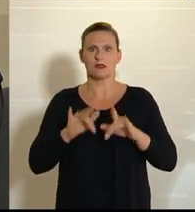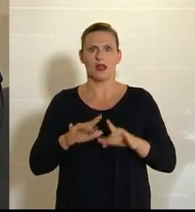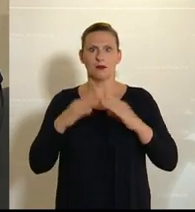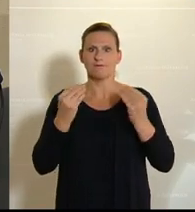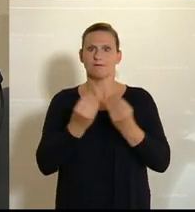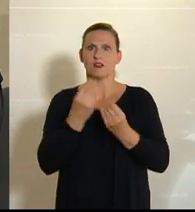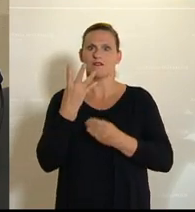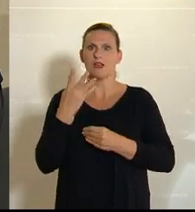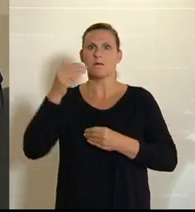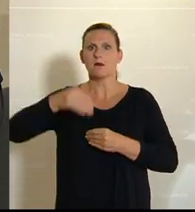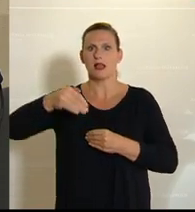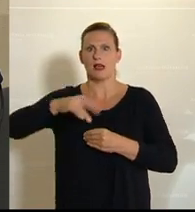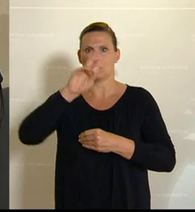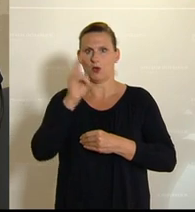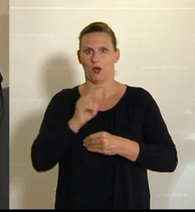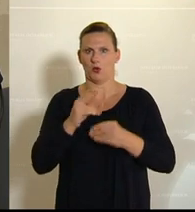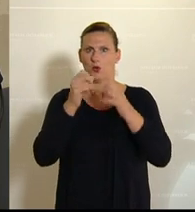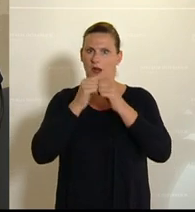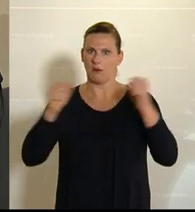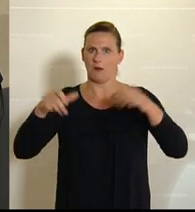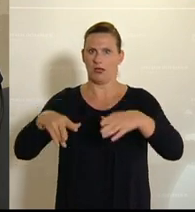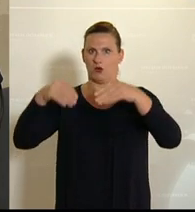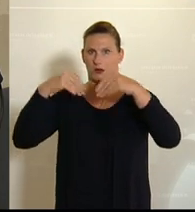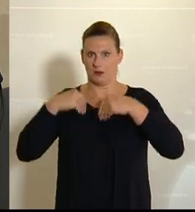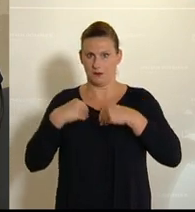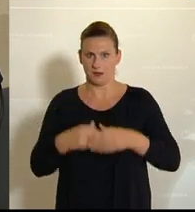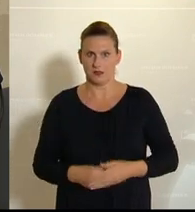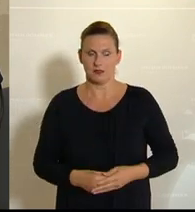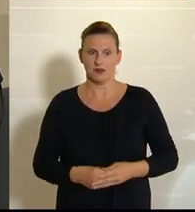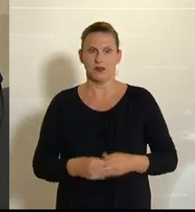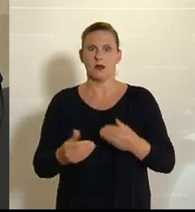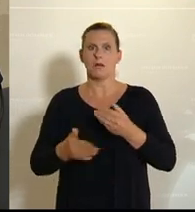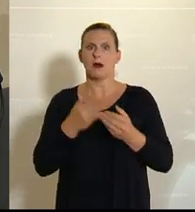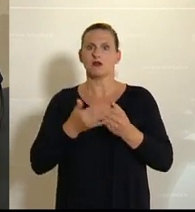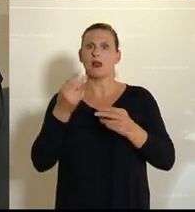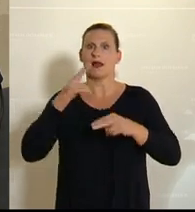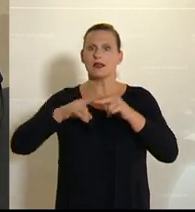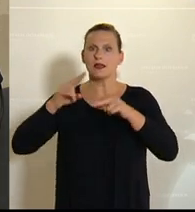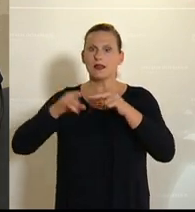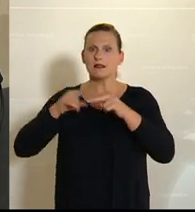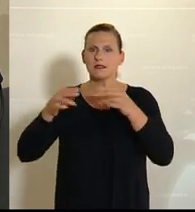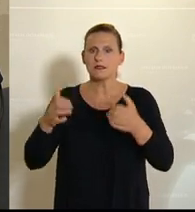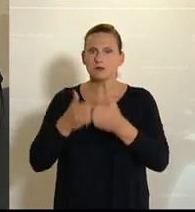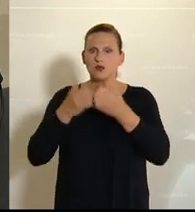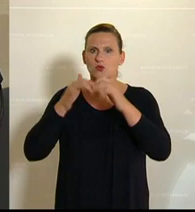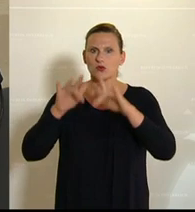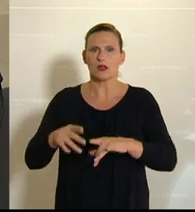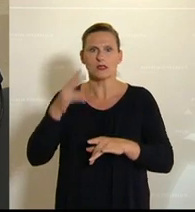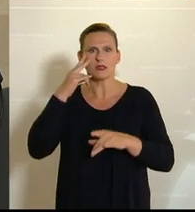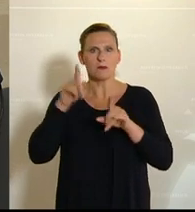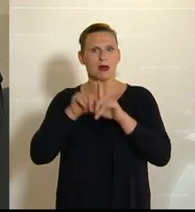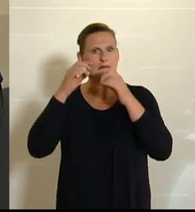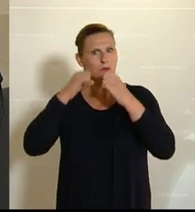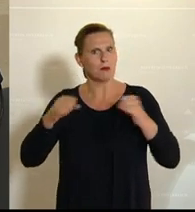Milliarden Euro seitens der Republik übernommen worden. Und wenn man zum Beispiel ein Kreditprodukt hernimmt, nämlich das, die Republik zu